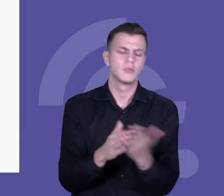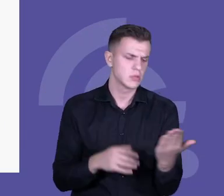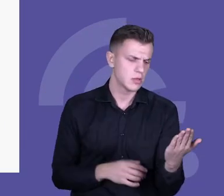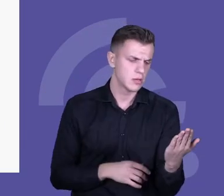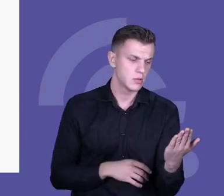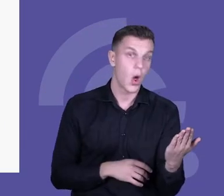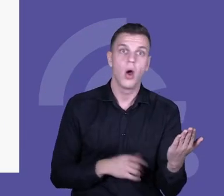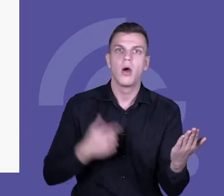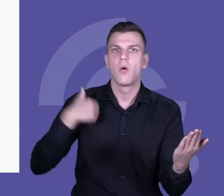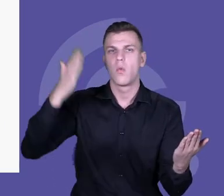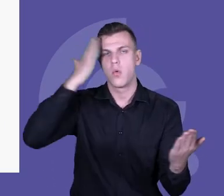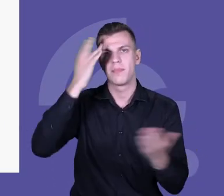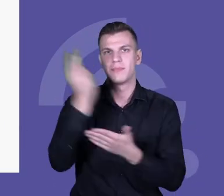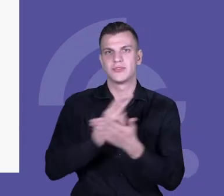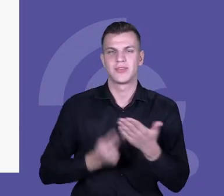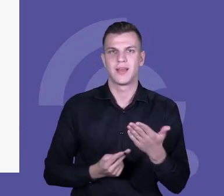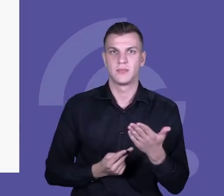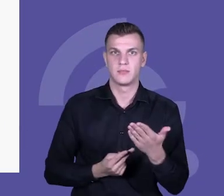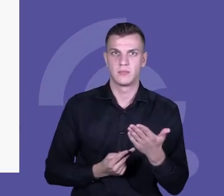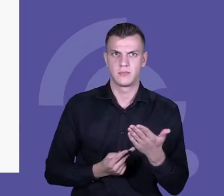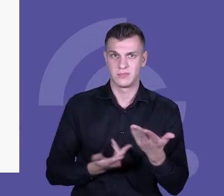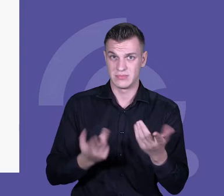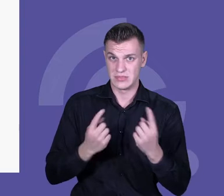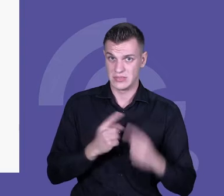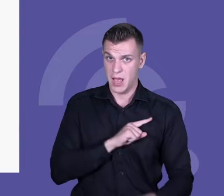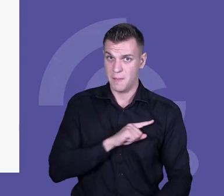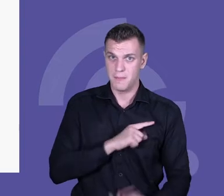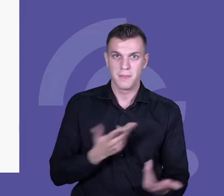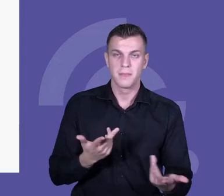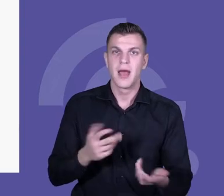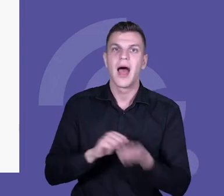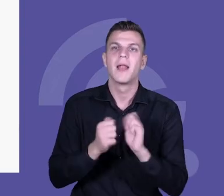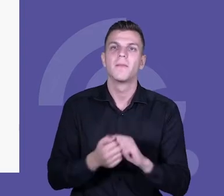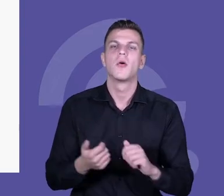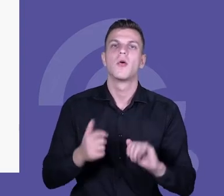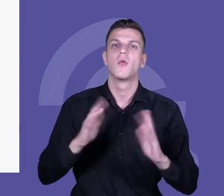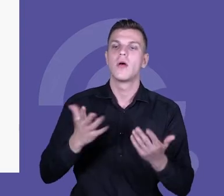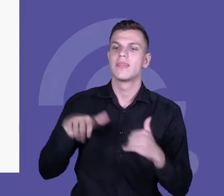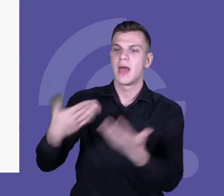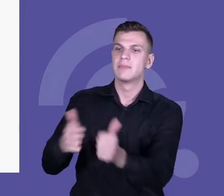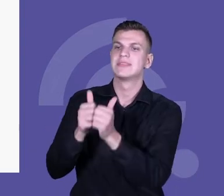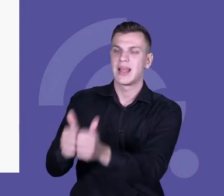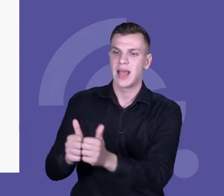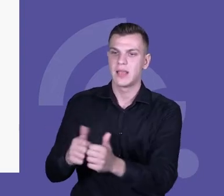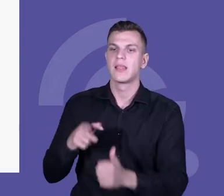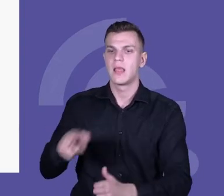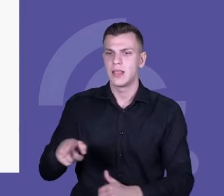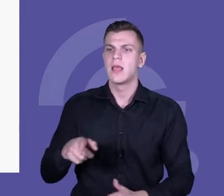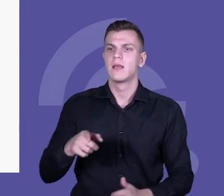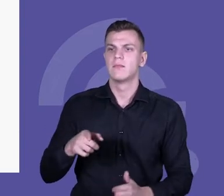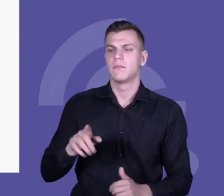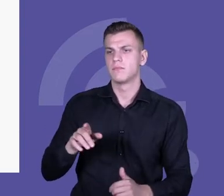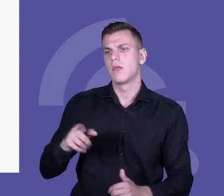dajemy zadania uczniom przeczytajcie albo nie dajemy zadania uczniom popływajcie, tylko robimy to w sposób znacznie bardziej metodyczny i w szczególności